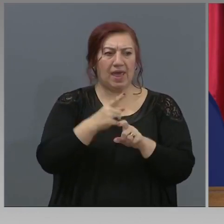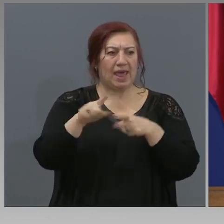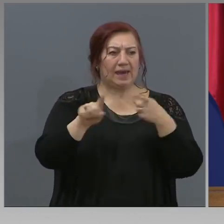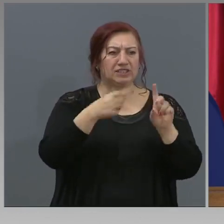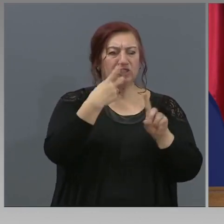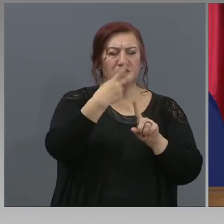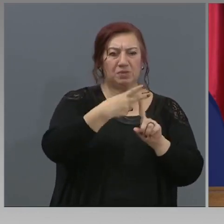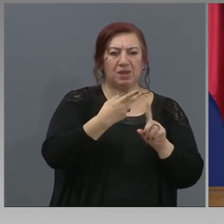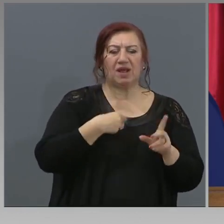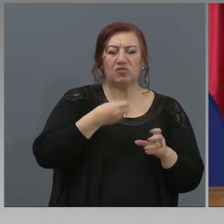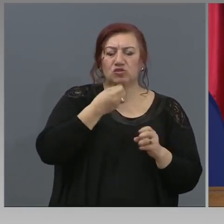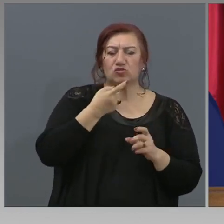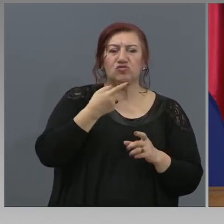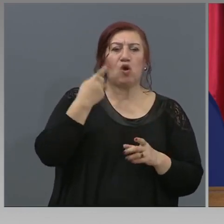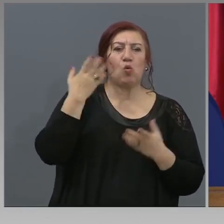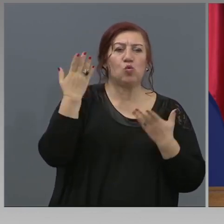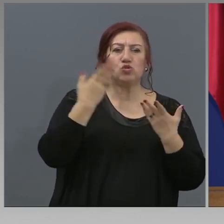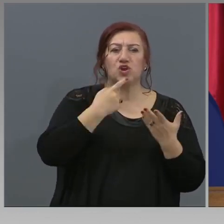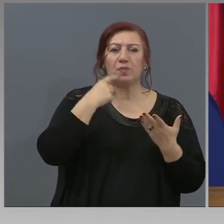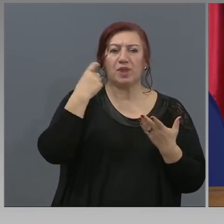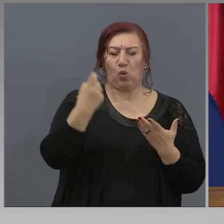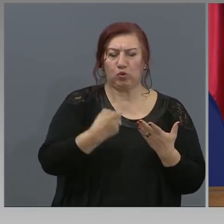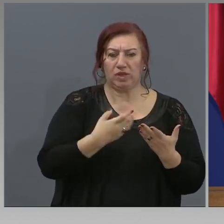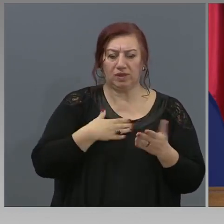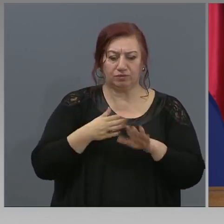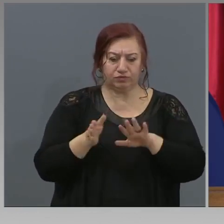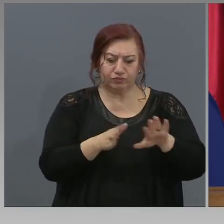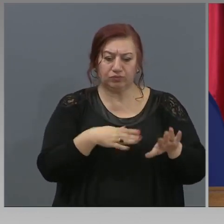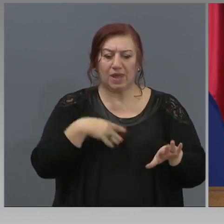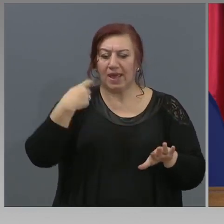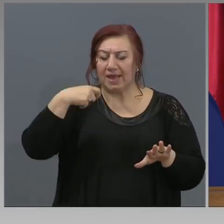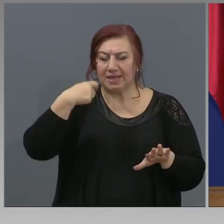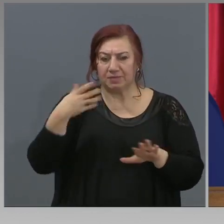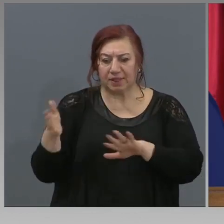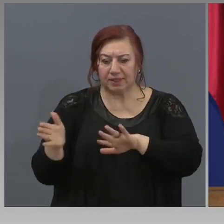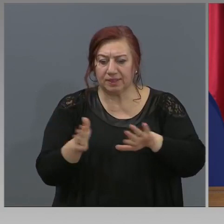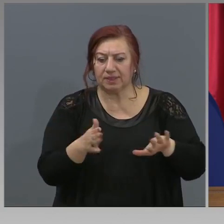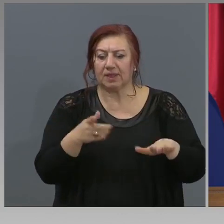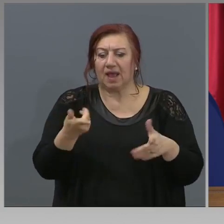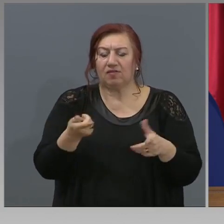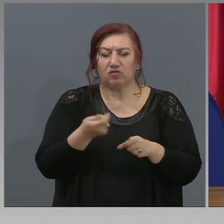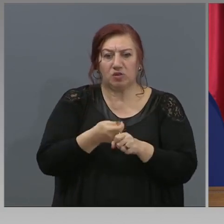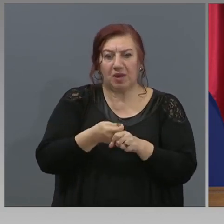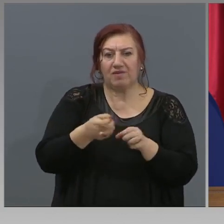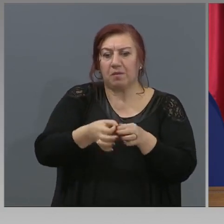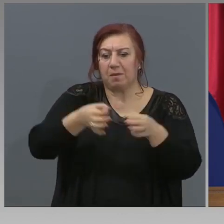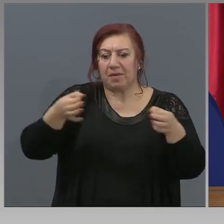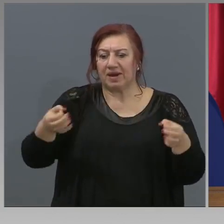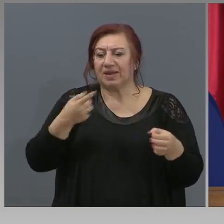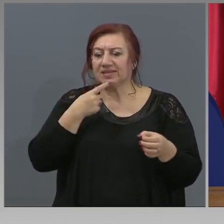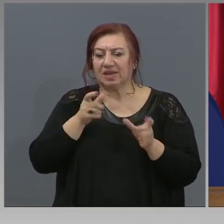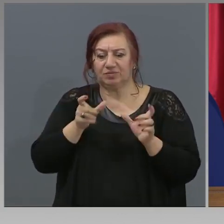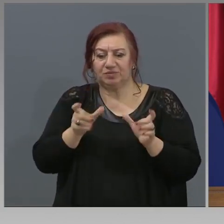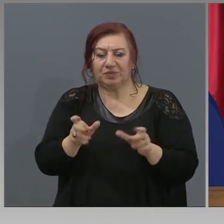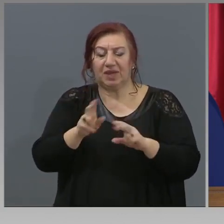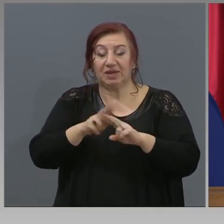се случва с учебната година, изпитите при този сценарий, удължаване на мерките за карантината до 13 май,